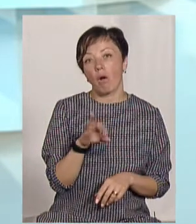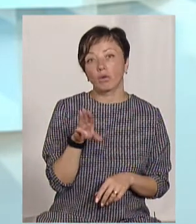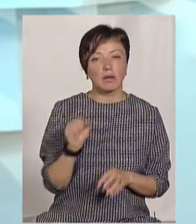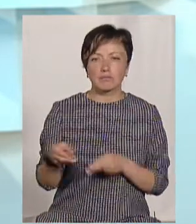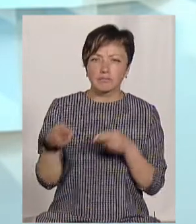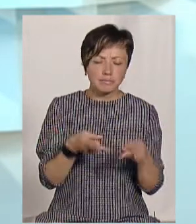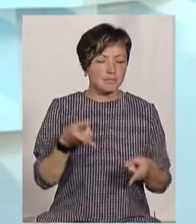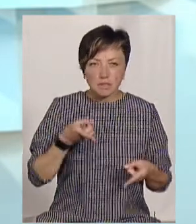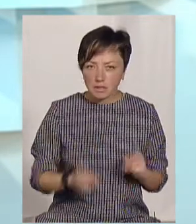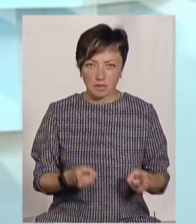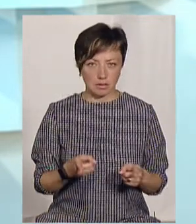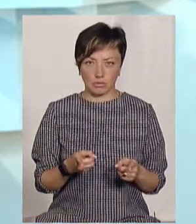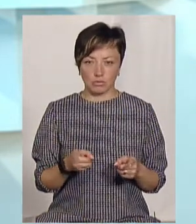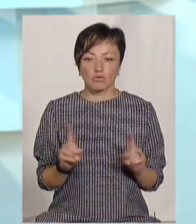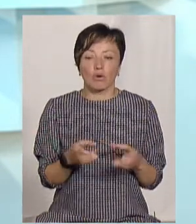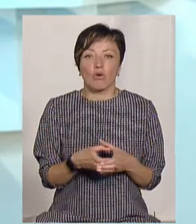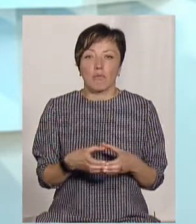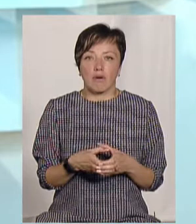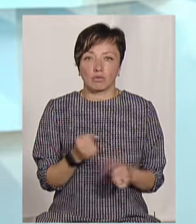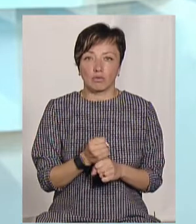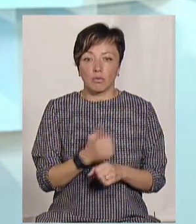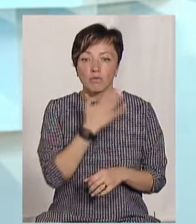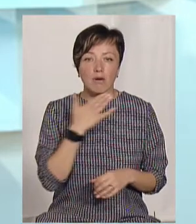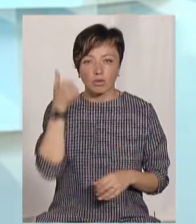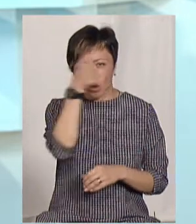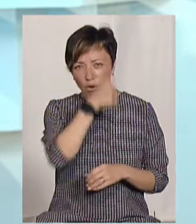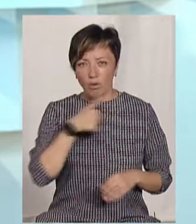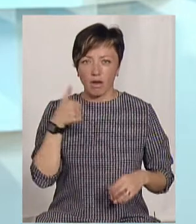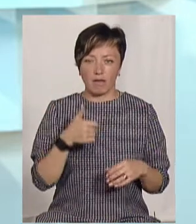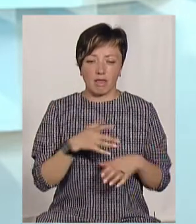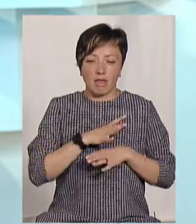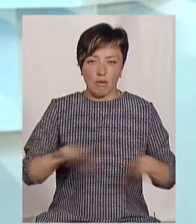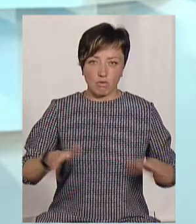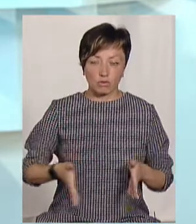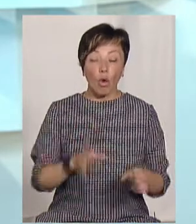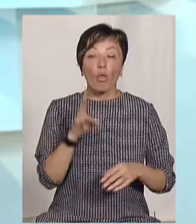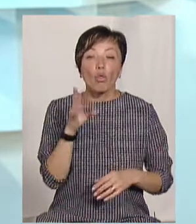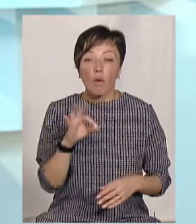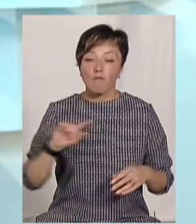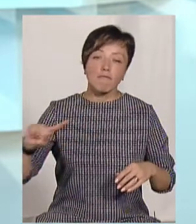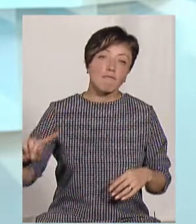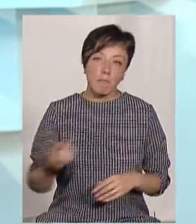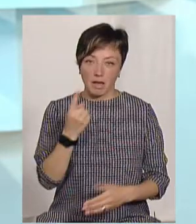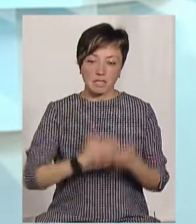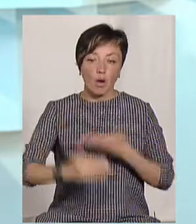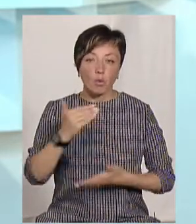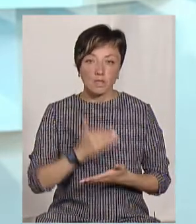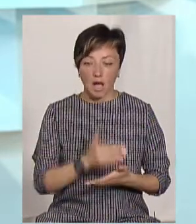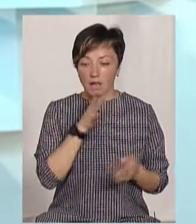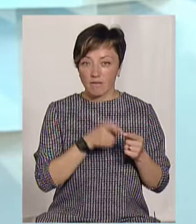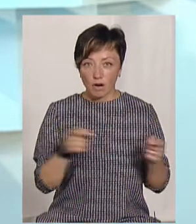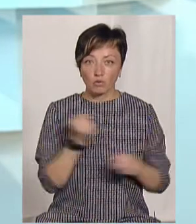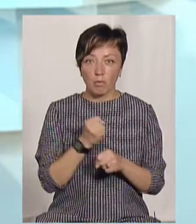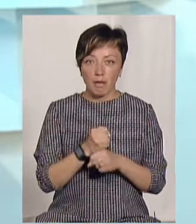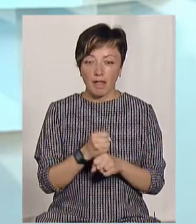доїхати». Дійсно, що ж громада поробить, коли десятилітті ми туди не робили дорогу? Але вперше, за останні часи, вже зробили непоганий Ямково